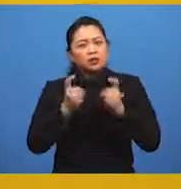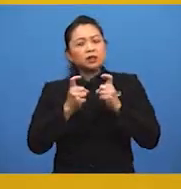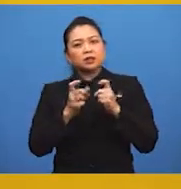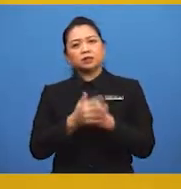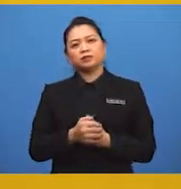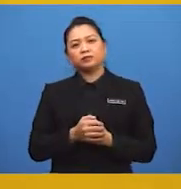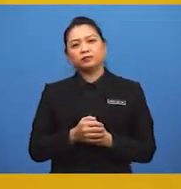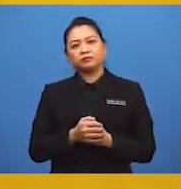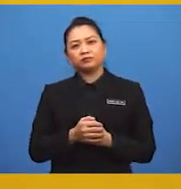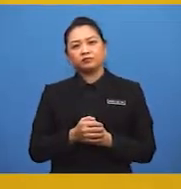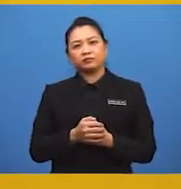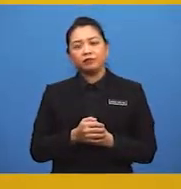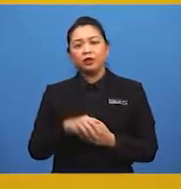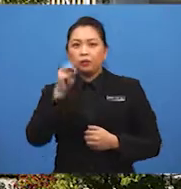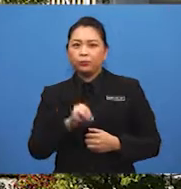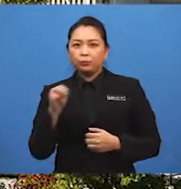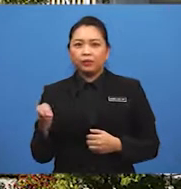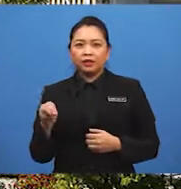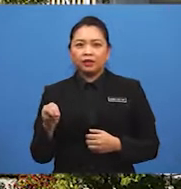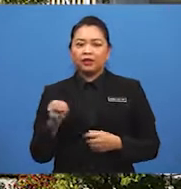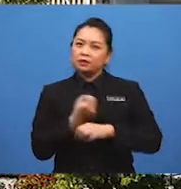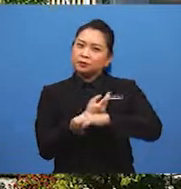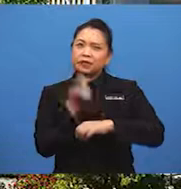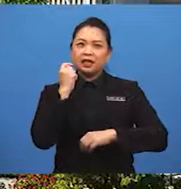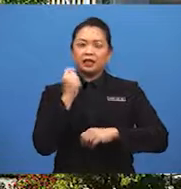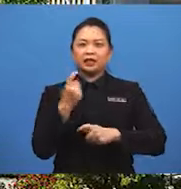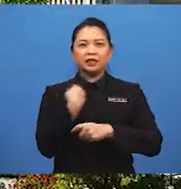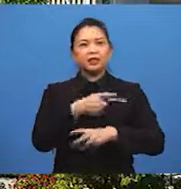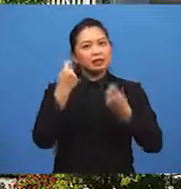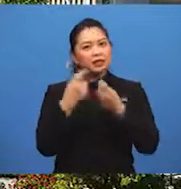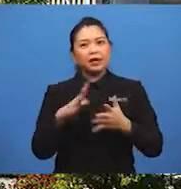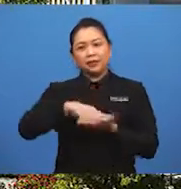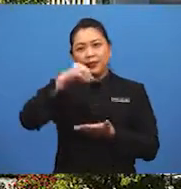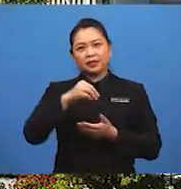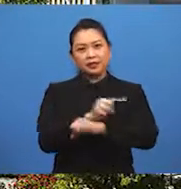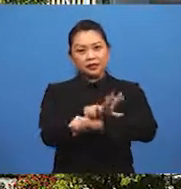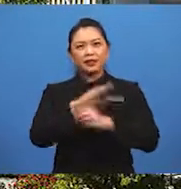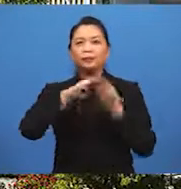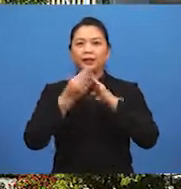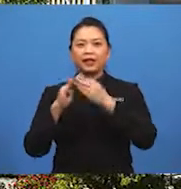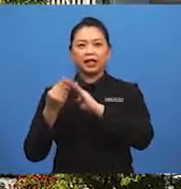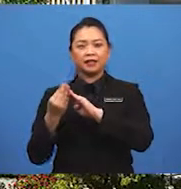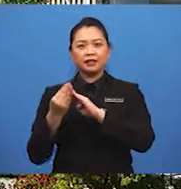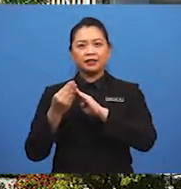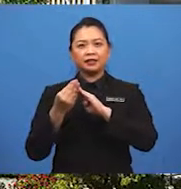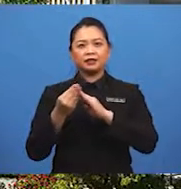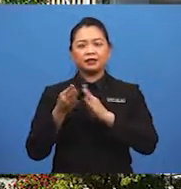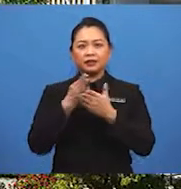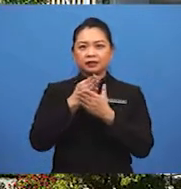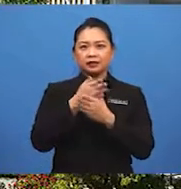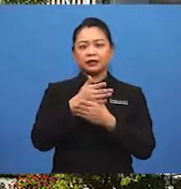segera. Murid-murid, sebentar tadi kita telah mempelajari kesan pembandaran dari segi